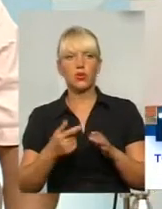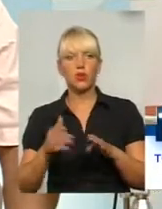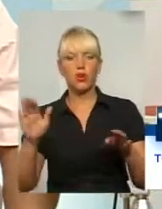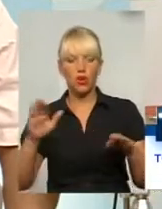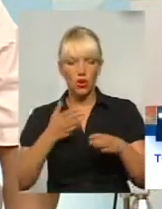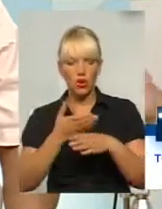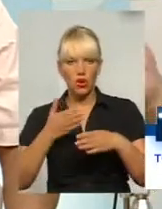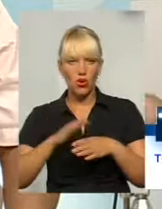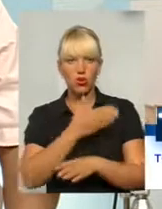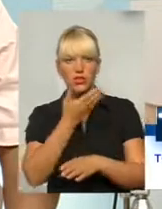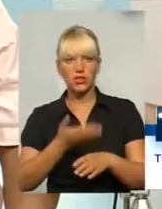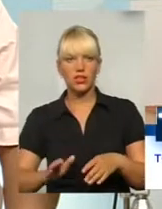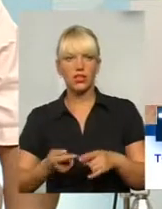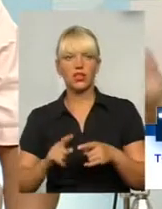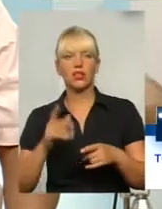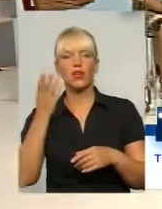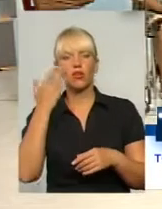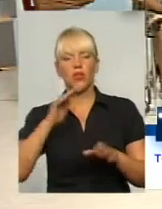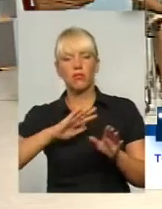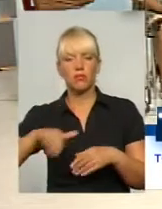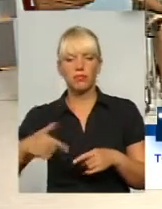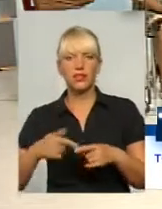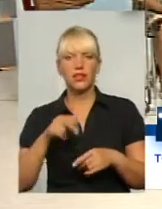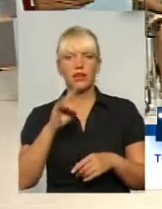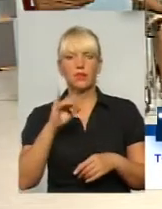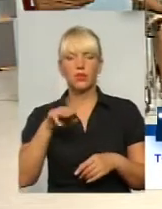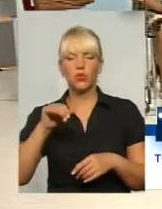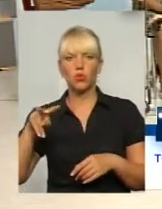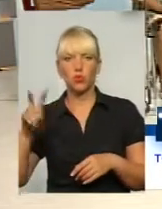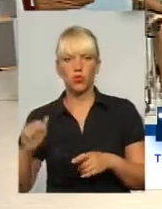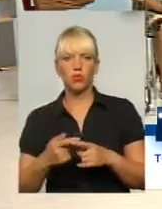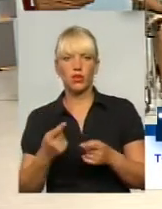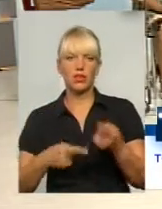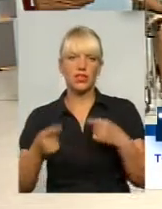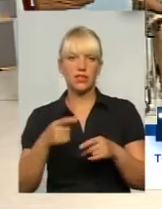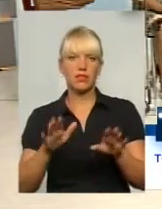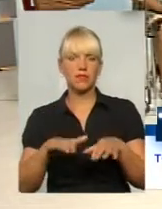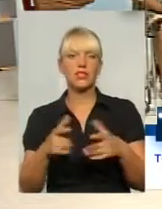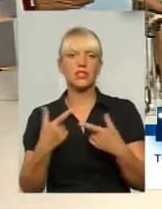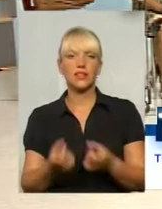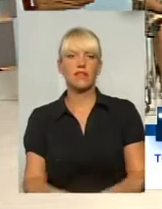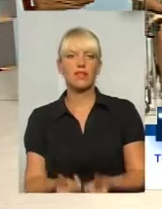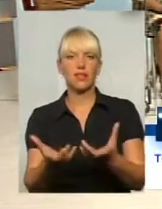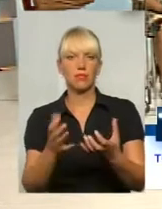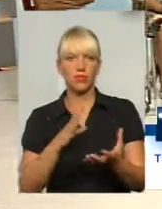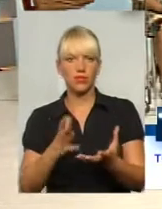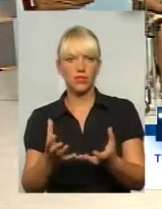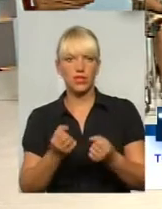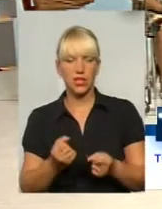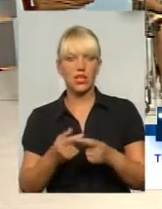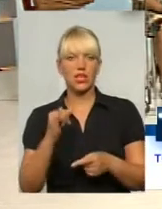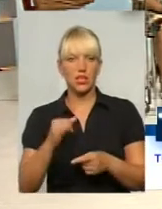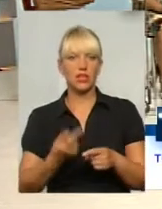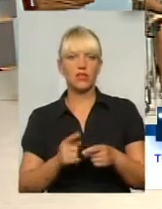після притулку, які пройшли через стерилізацію, відбули свій період, ми їх назад завозимо в місця, звідки вони взяті. І в більшості